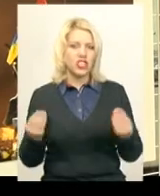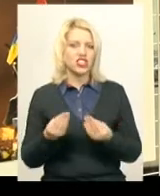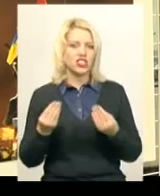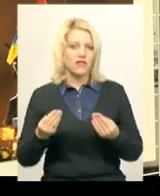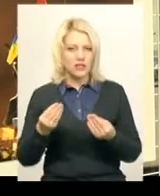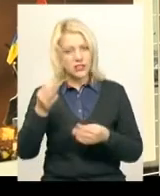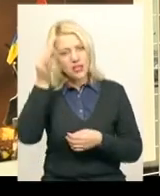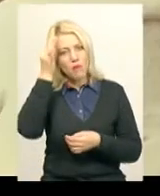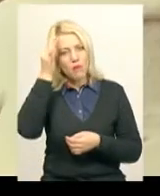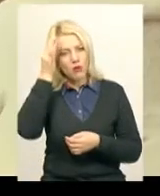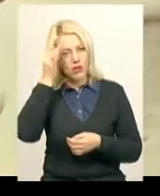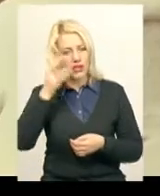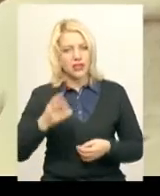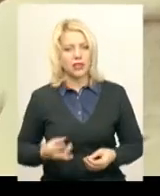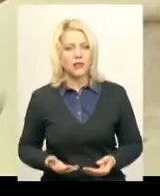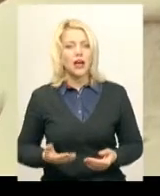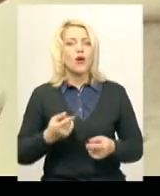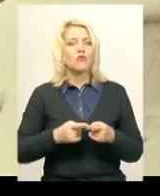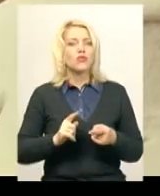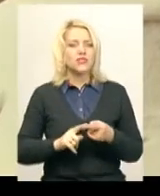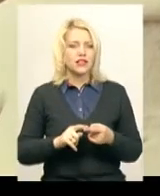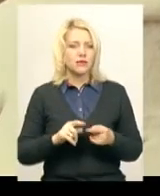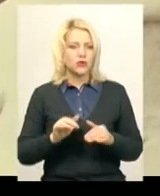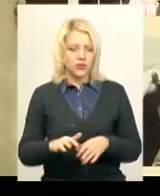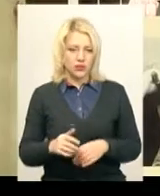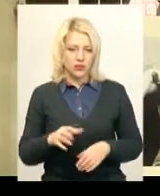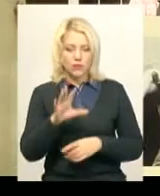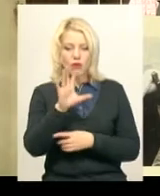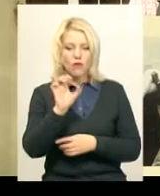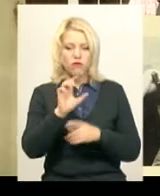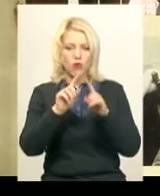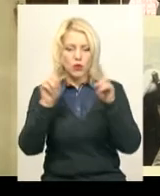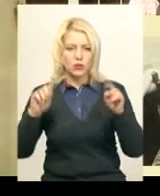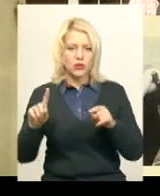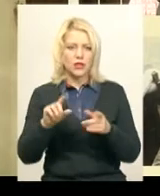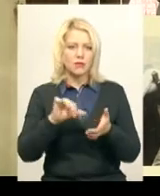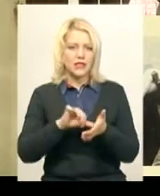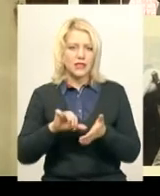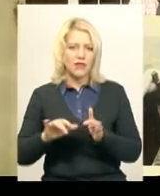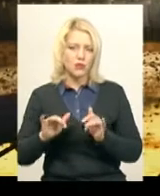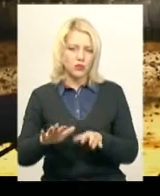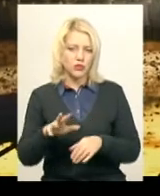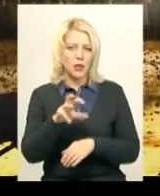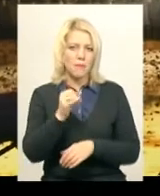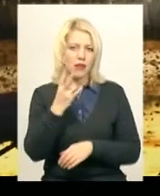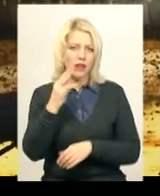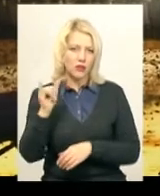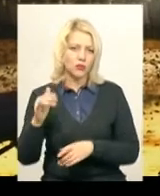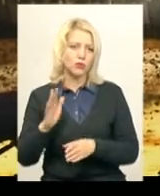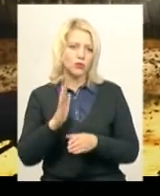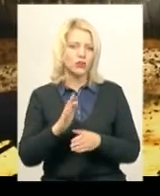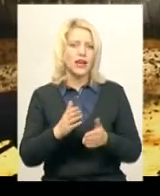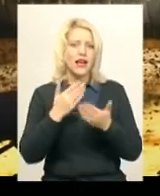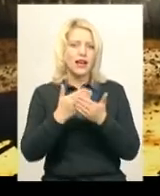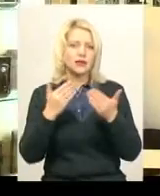ці всі події. Фотороботи Олександра Тимошенка, які представляють події з Майдану, експонуватимуть у музеї до кінця наступного